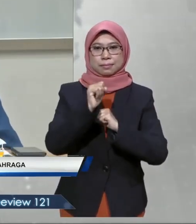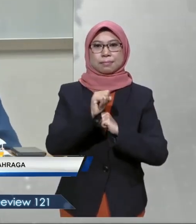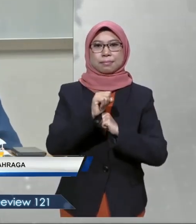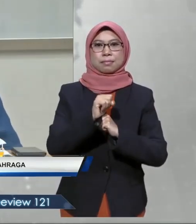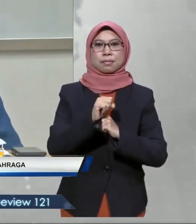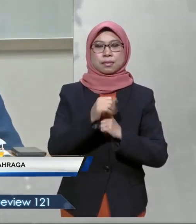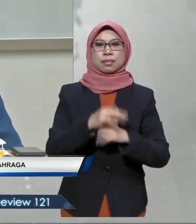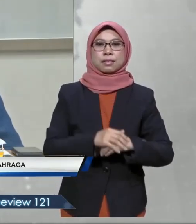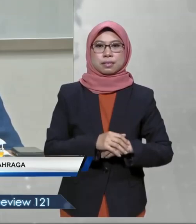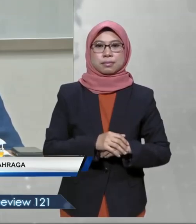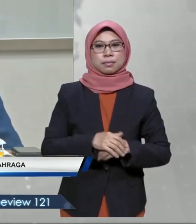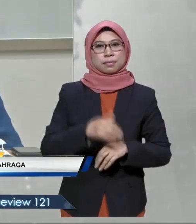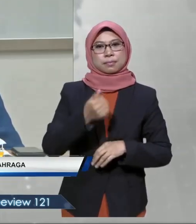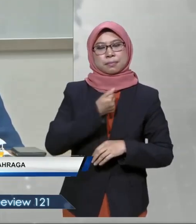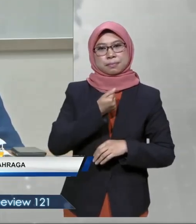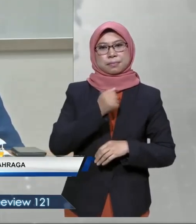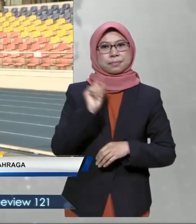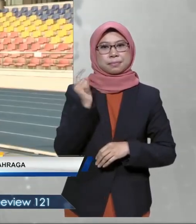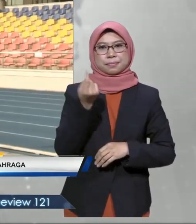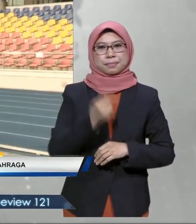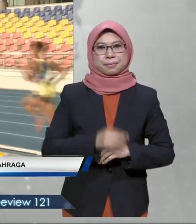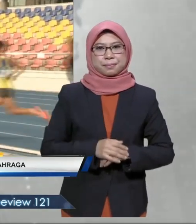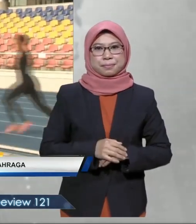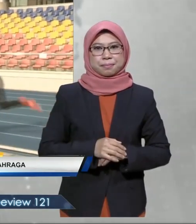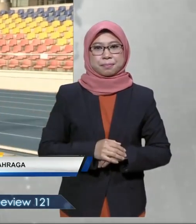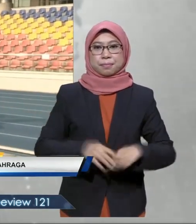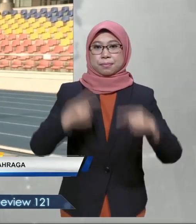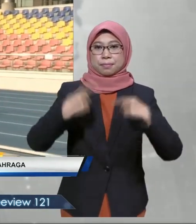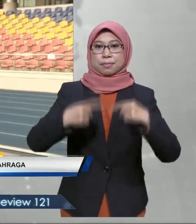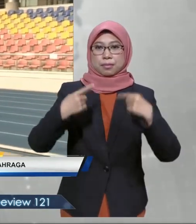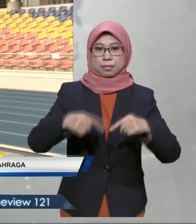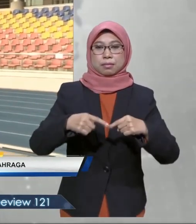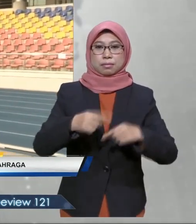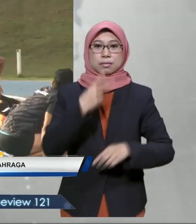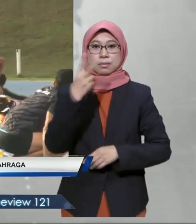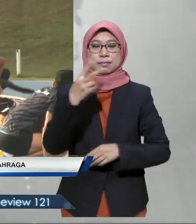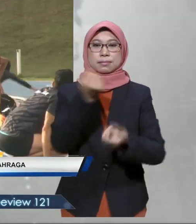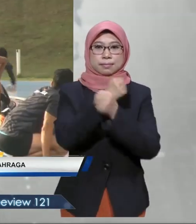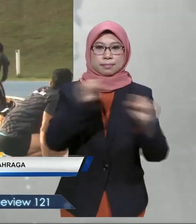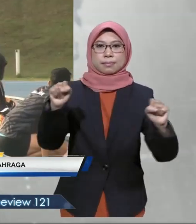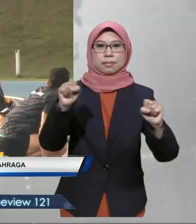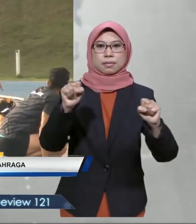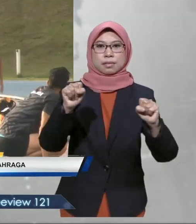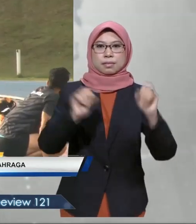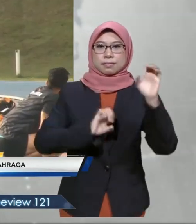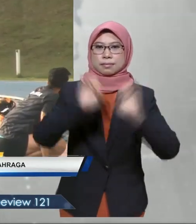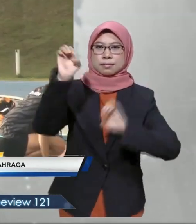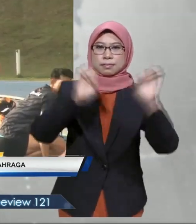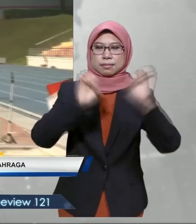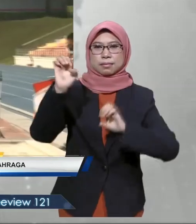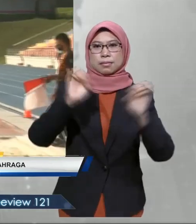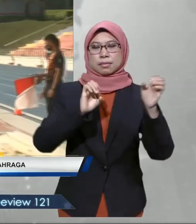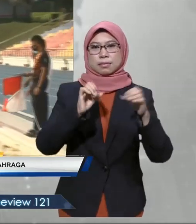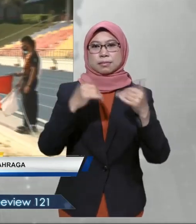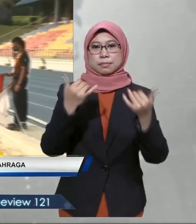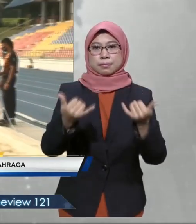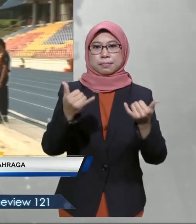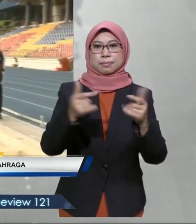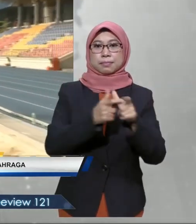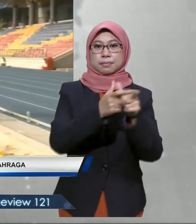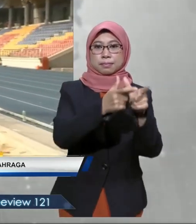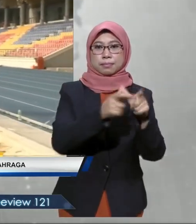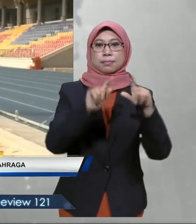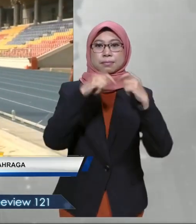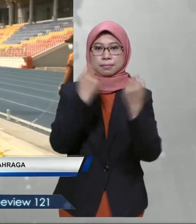perubahan diri sendiri itu saja. Kejohanan itu juga dilihat antara persiapan dan penilaian prestasi semasa skuad olahraga